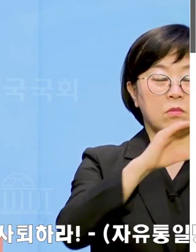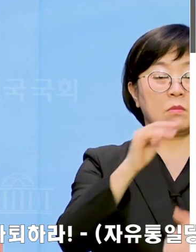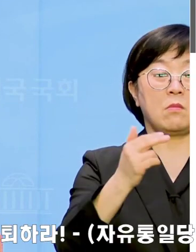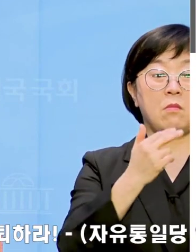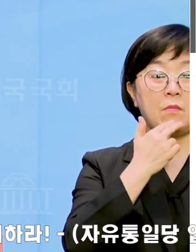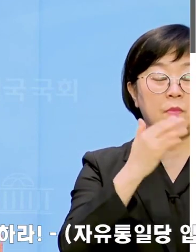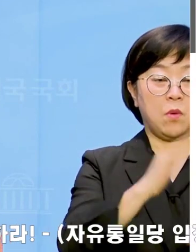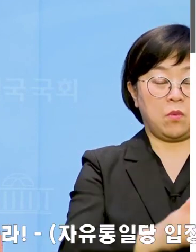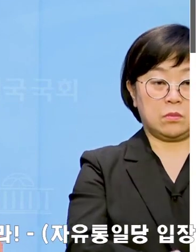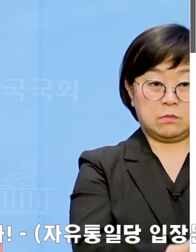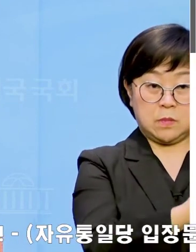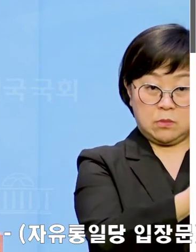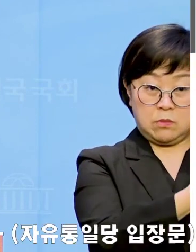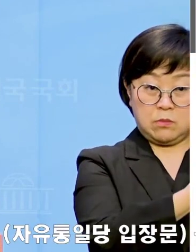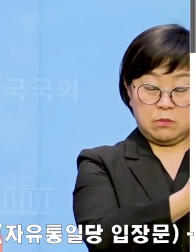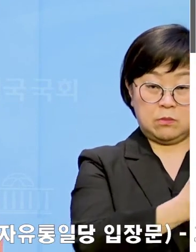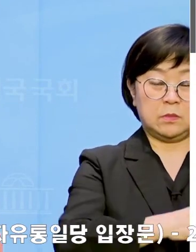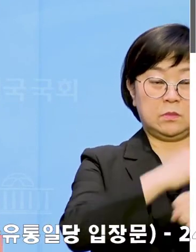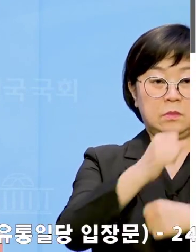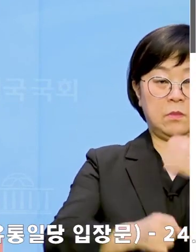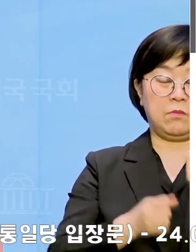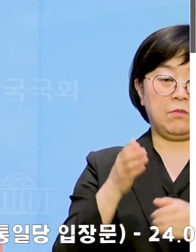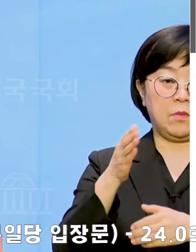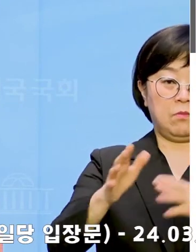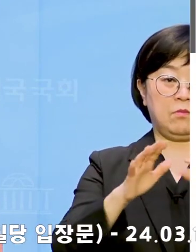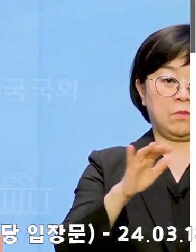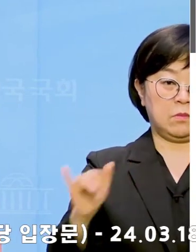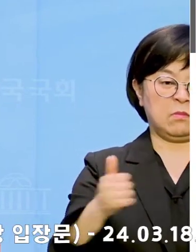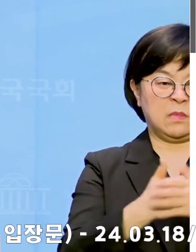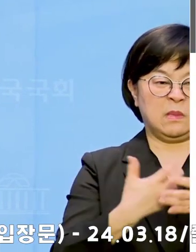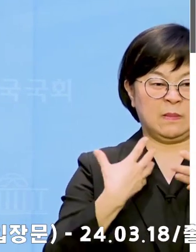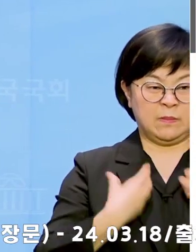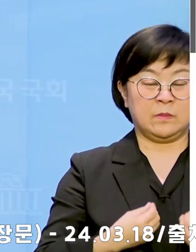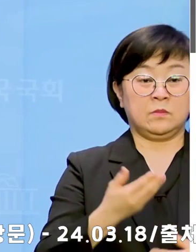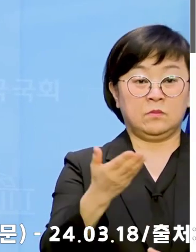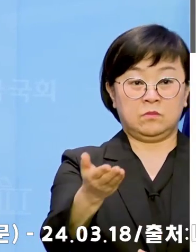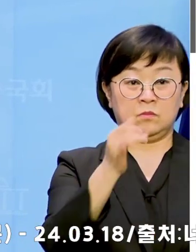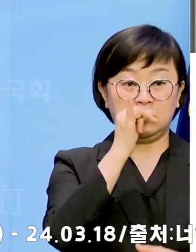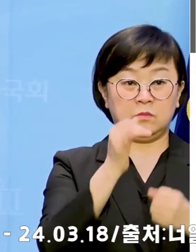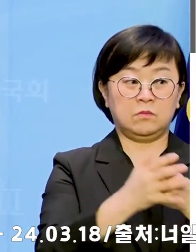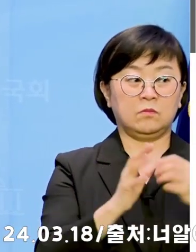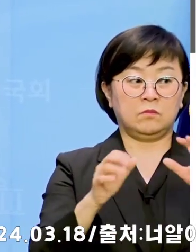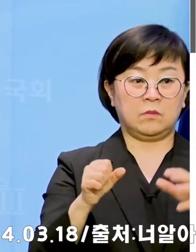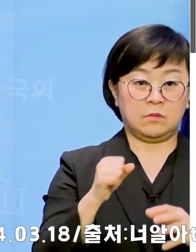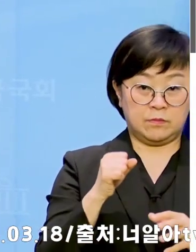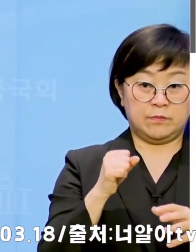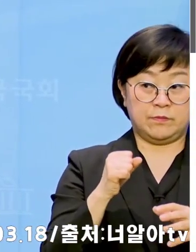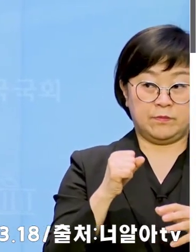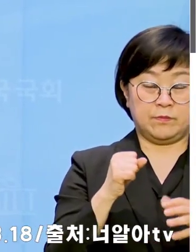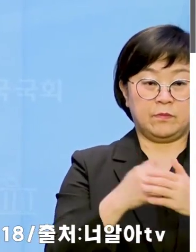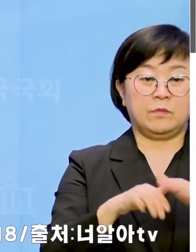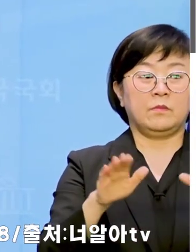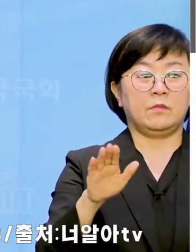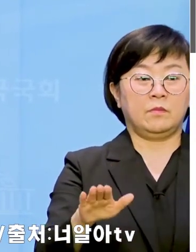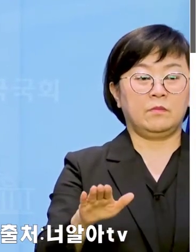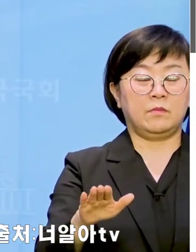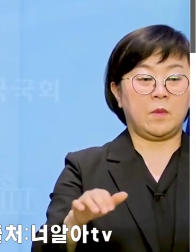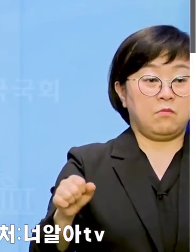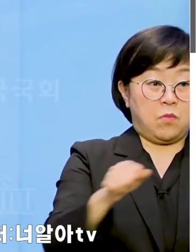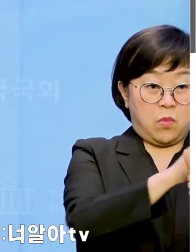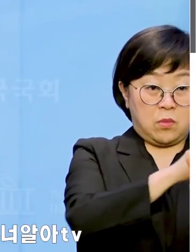공천파동으로 자유파 국민들을 크게 실망시키고 있는 국민의힘이 이번에는